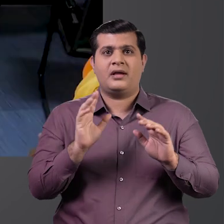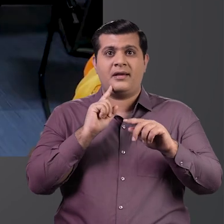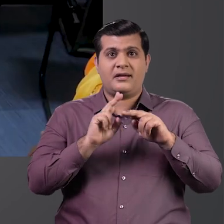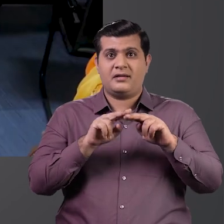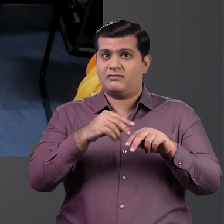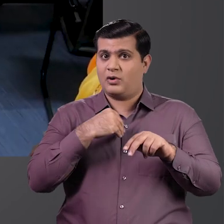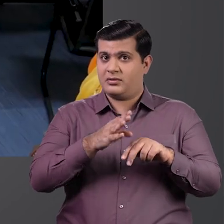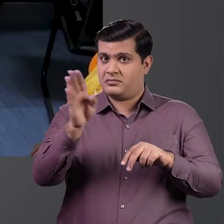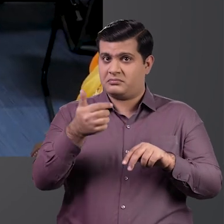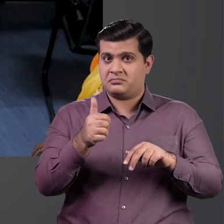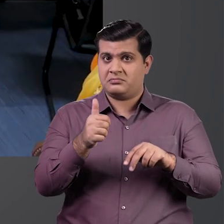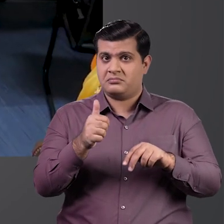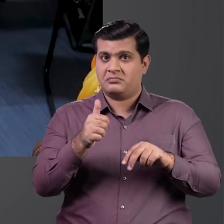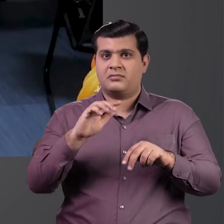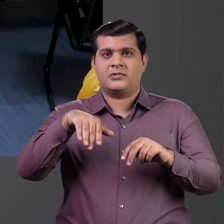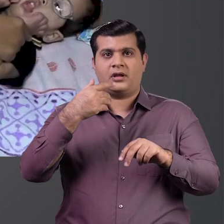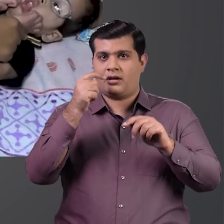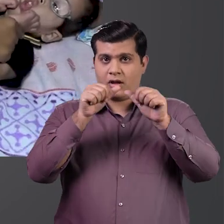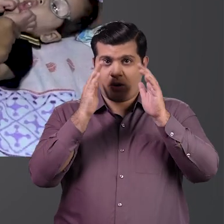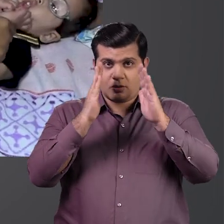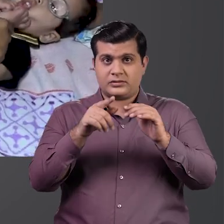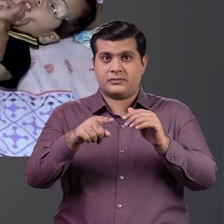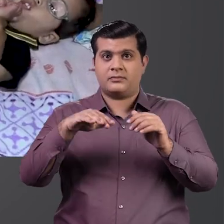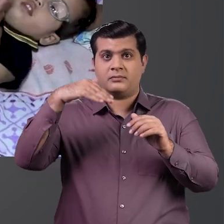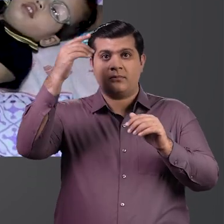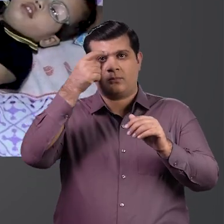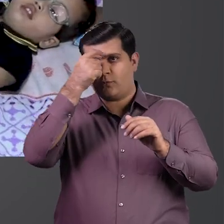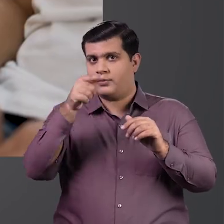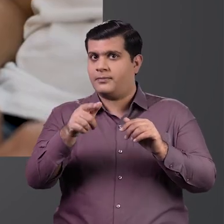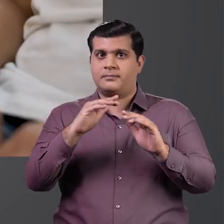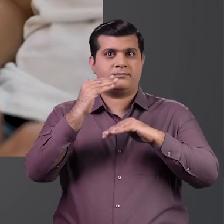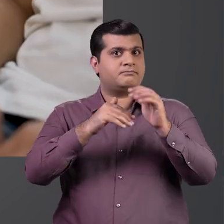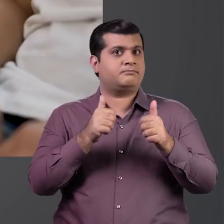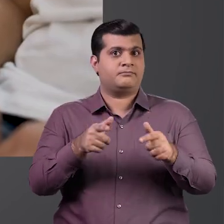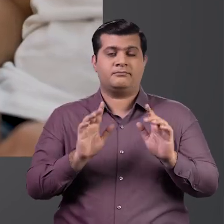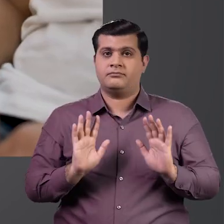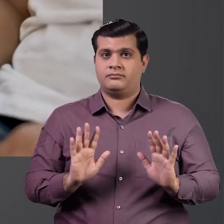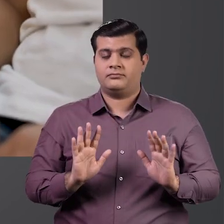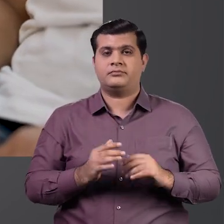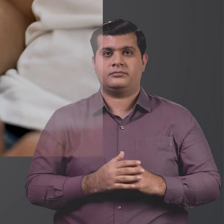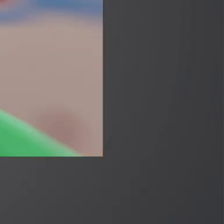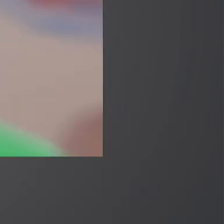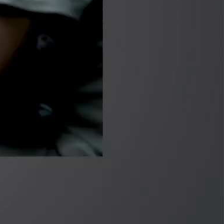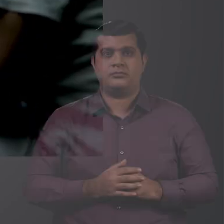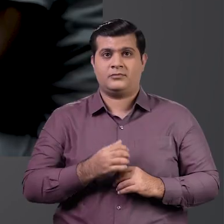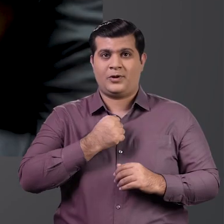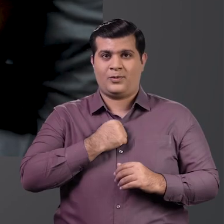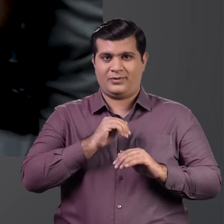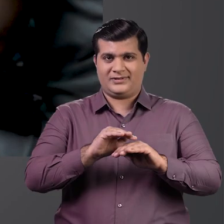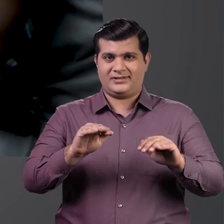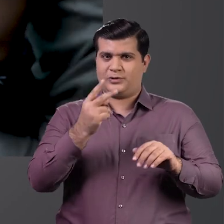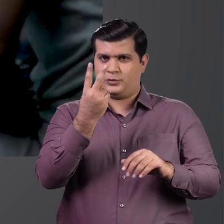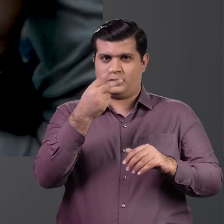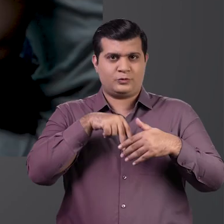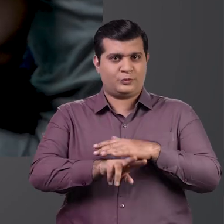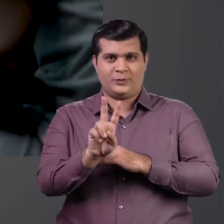हैं यदि डॉक्टरी सहायता न ली जाए तो आउटिज्म से पीड़ित बच्चों के विकास पर असर हो सकता है I have twin